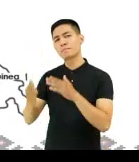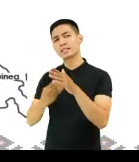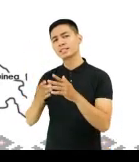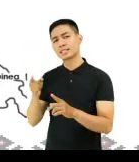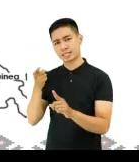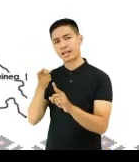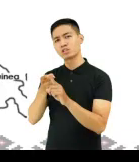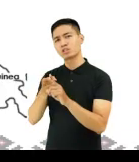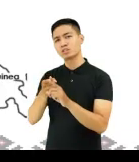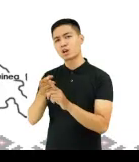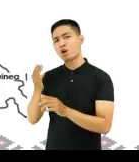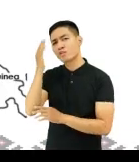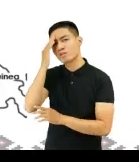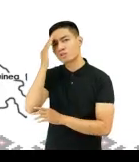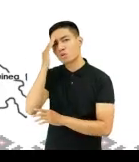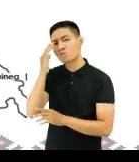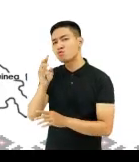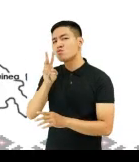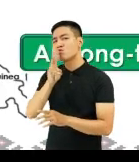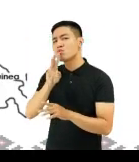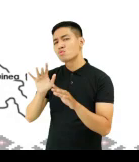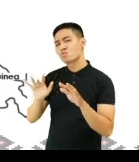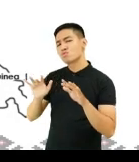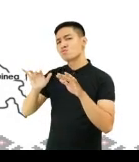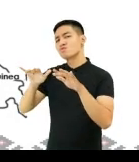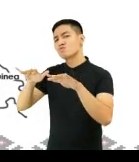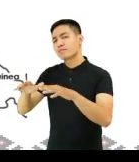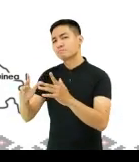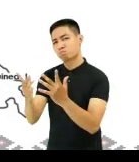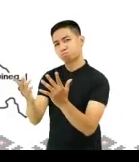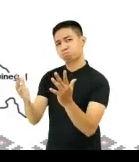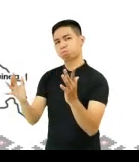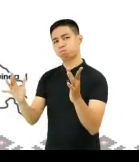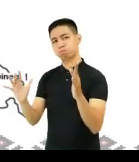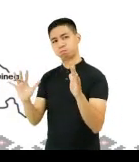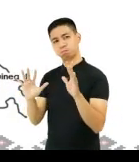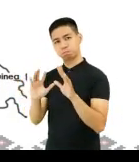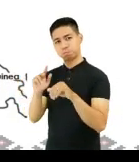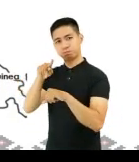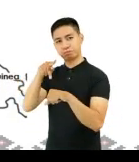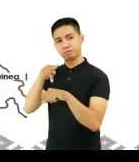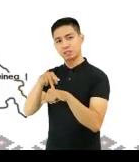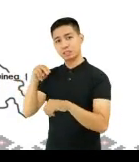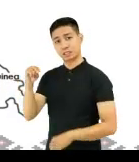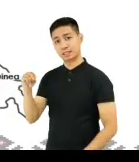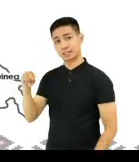pangunahing direksyon, ating tukuyin ang mga anyong tubig na nakapaligid sa ating bansa.